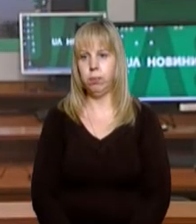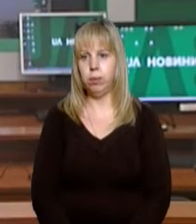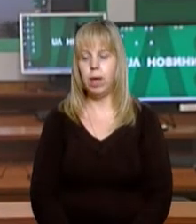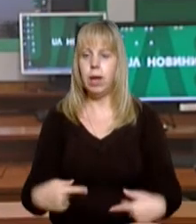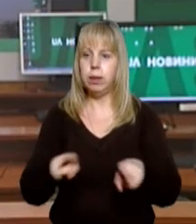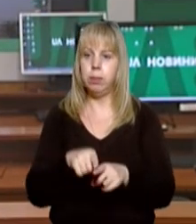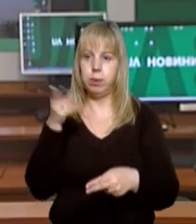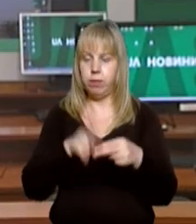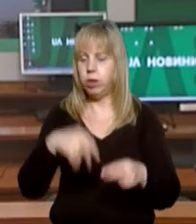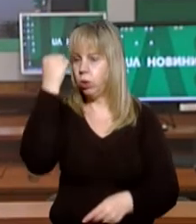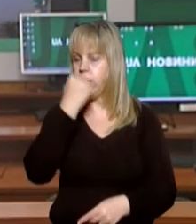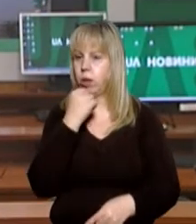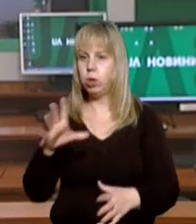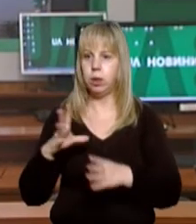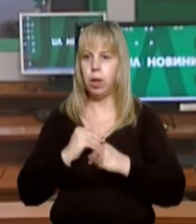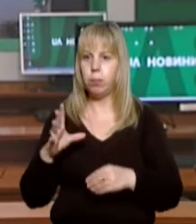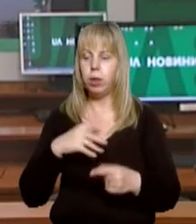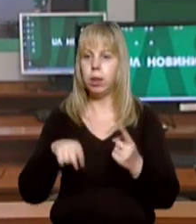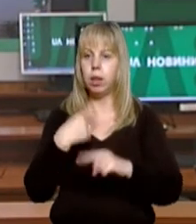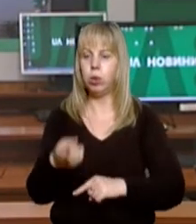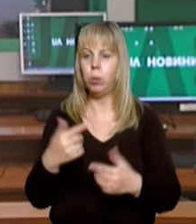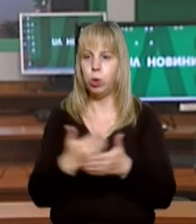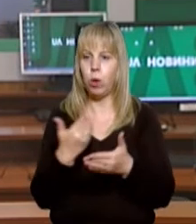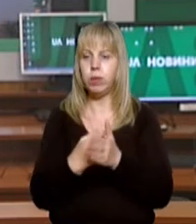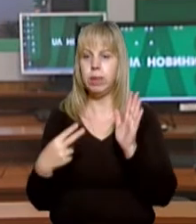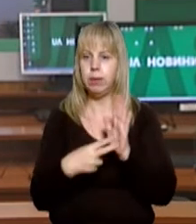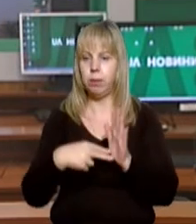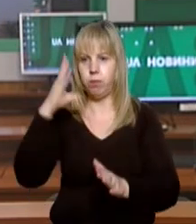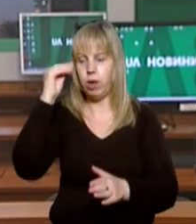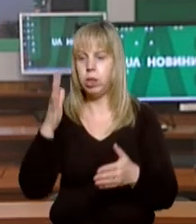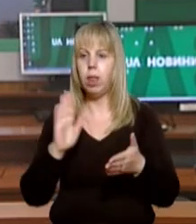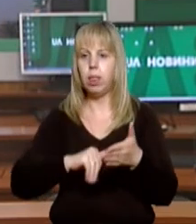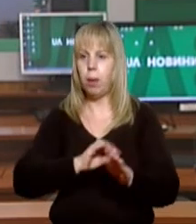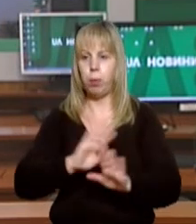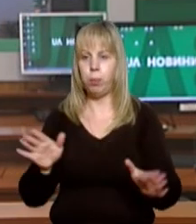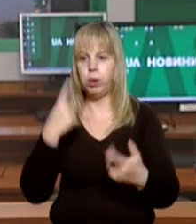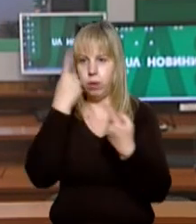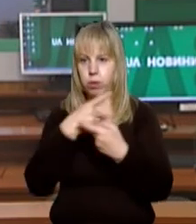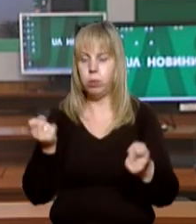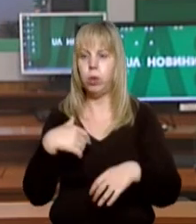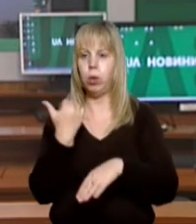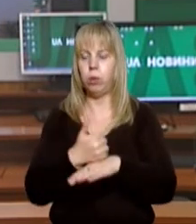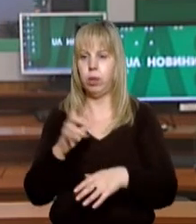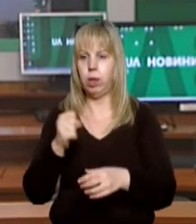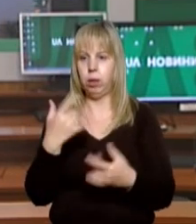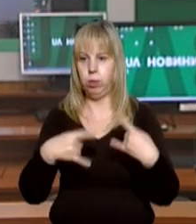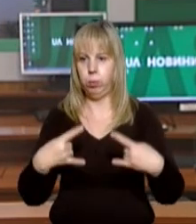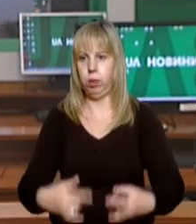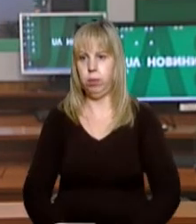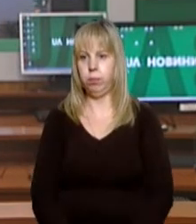Цим завершуємо. Дякуємо, що були з нами. Наступний випуск о 19-й. Не пропустіть інформаційну годину на Суспільному.